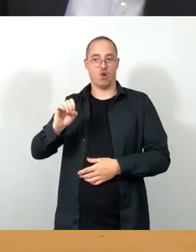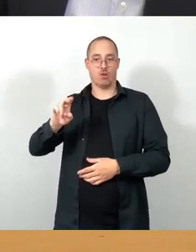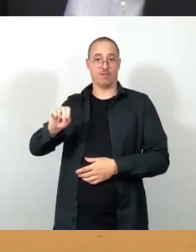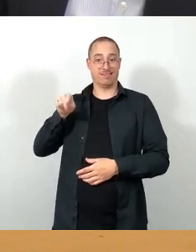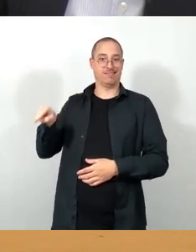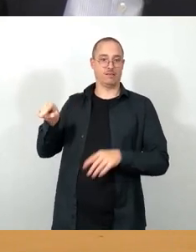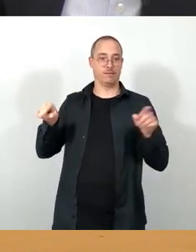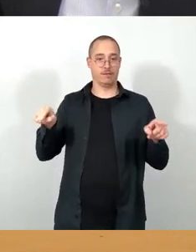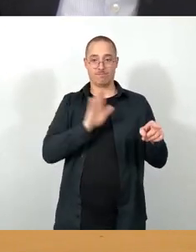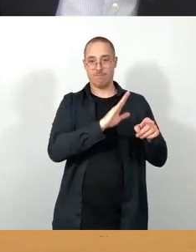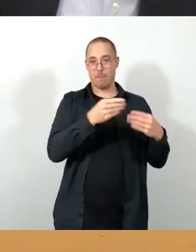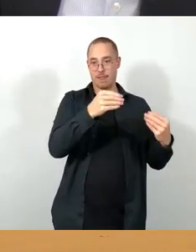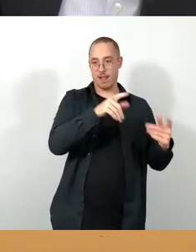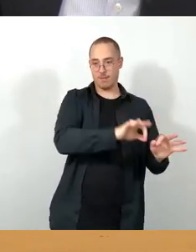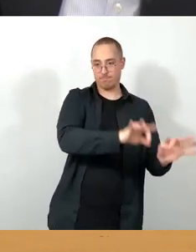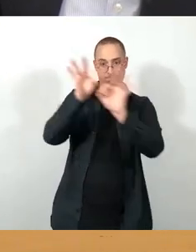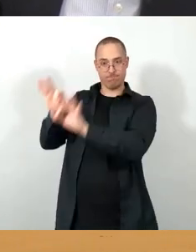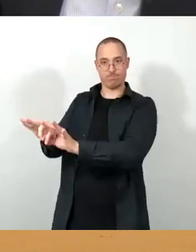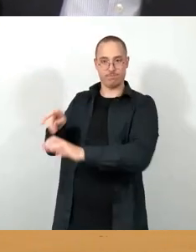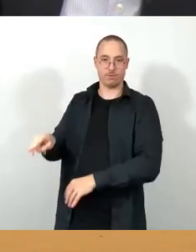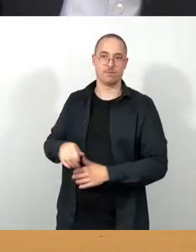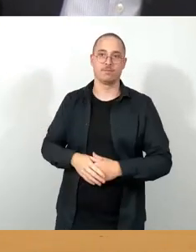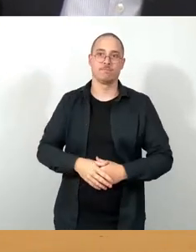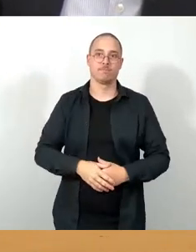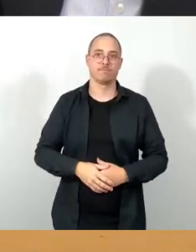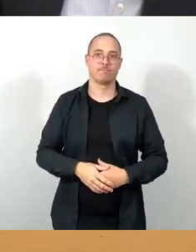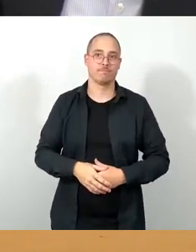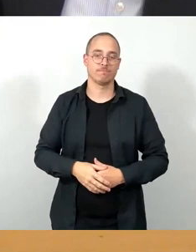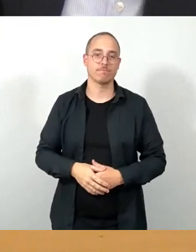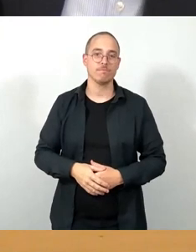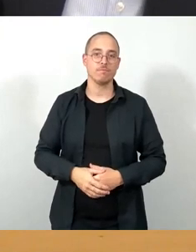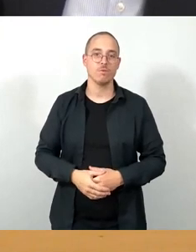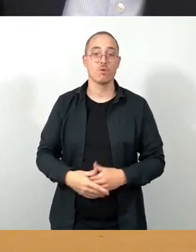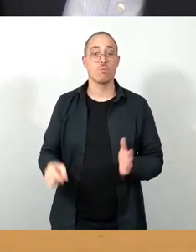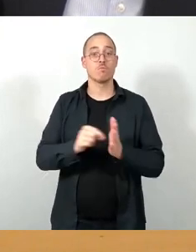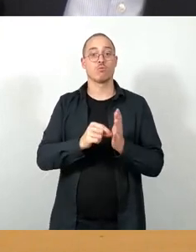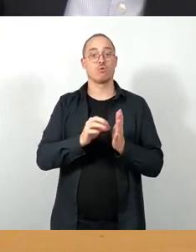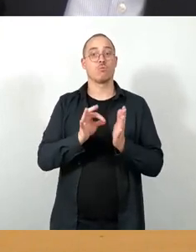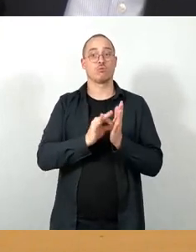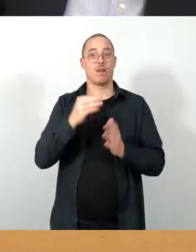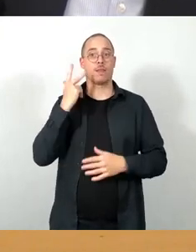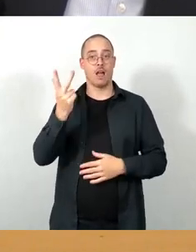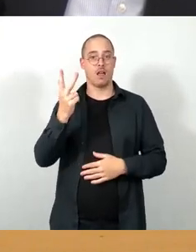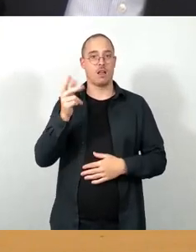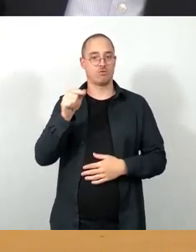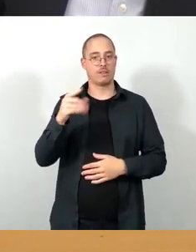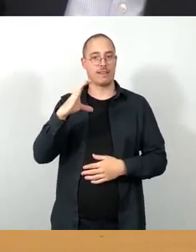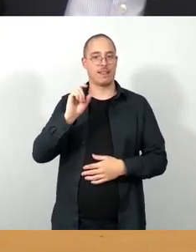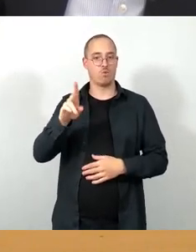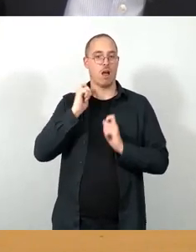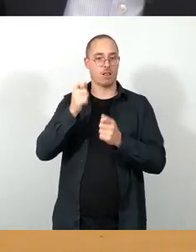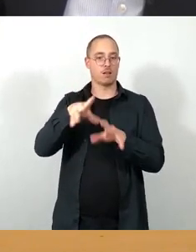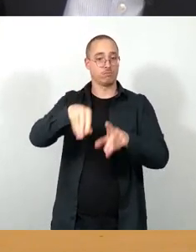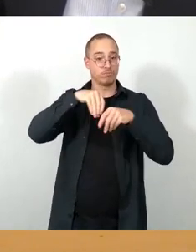als Punkt 3, den Sachen von der CDU auf, ändert aber die Summe jetzt in